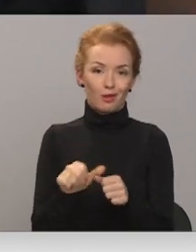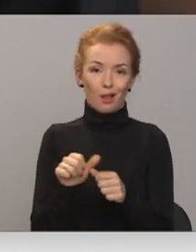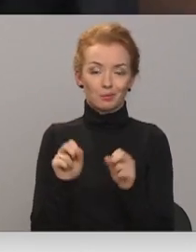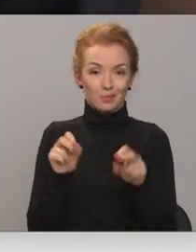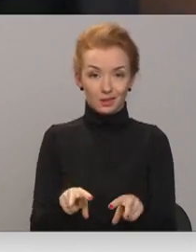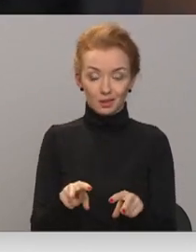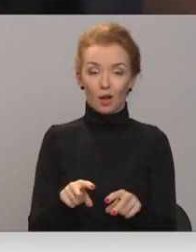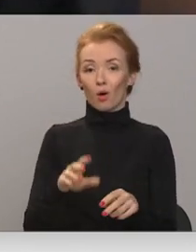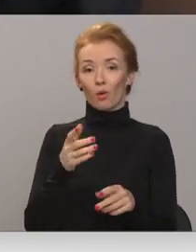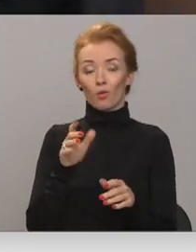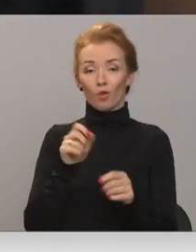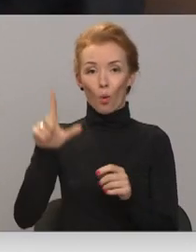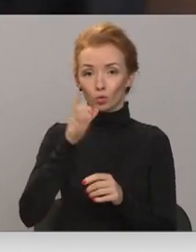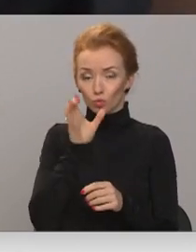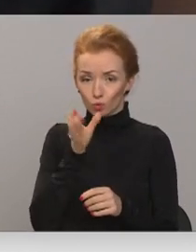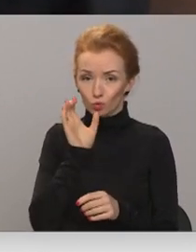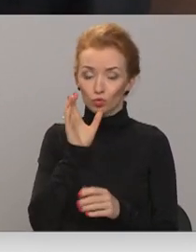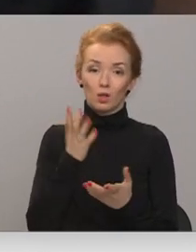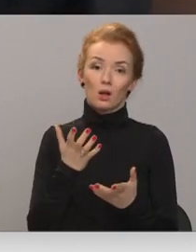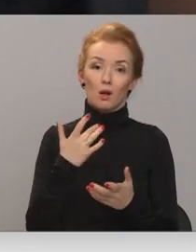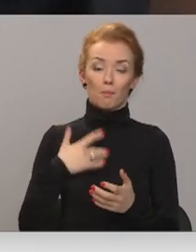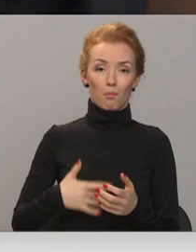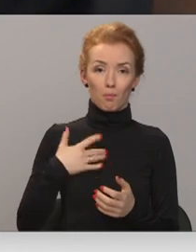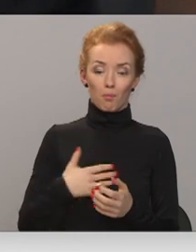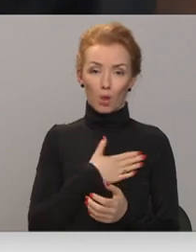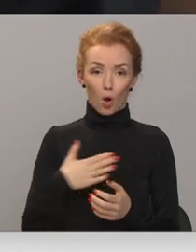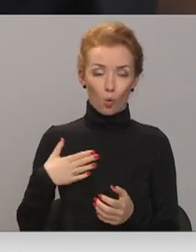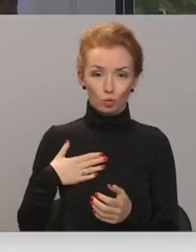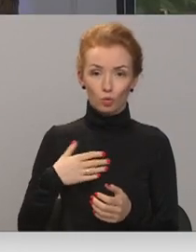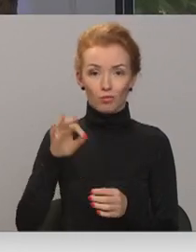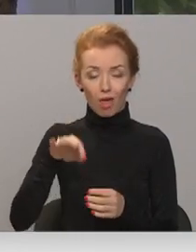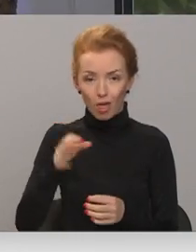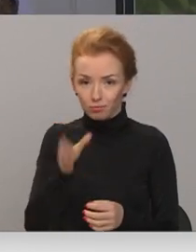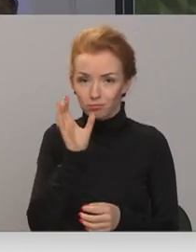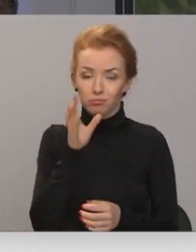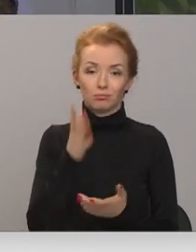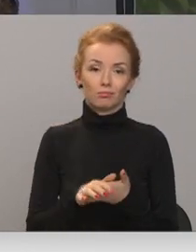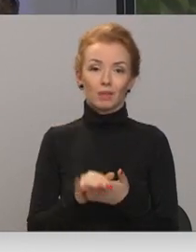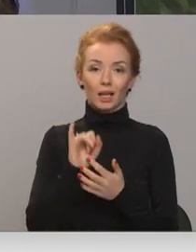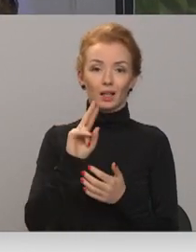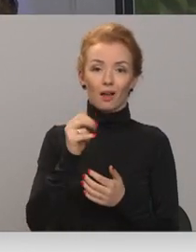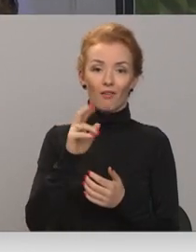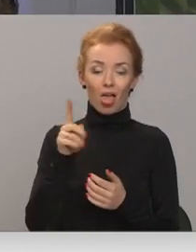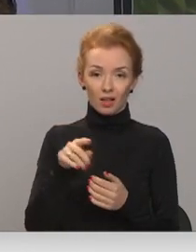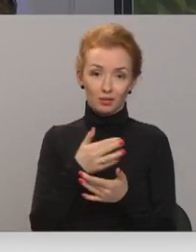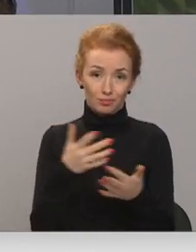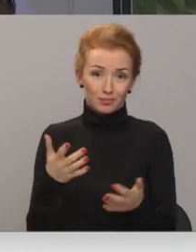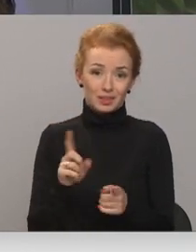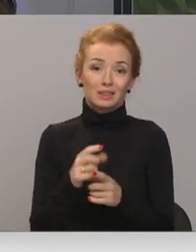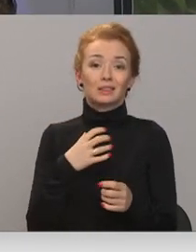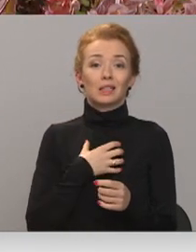ūdens, čidrums, plauši bronkotējas, ingvēru. Tā kā pie jebkuras